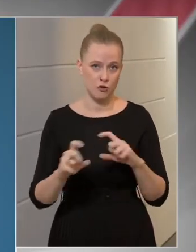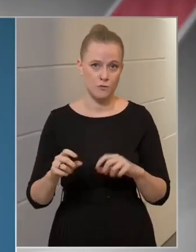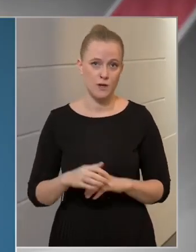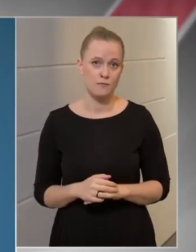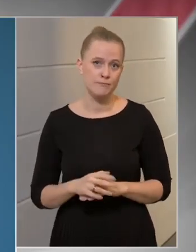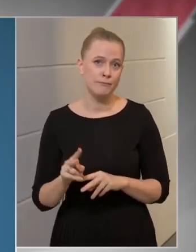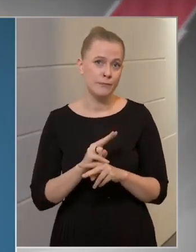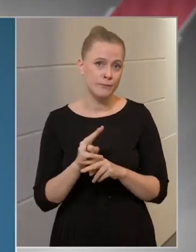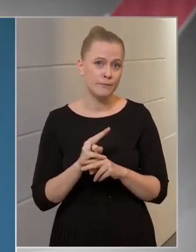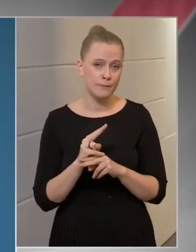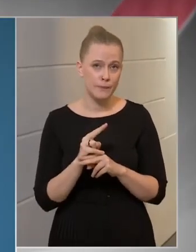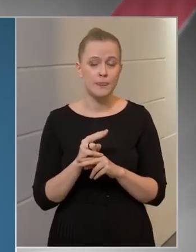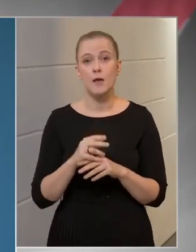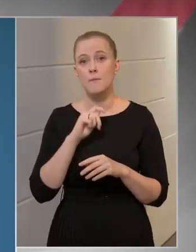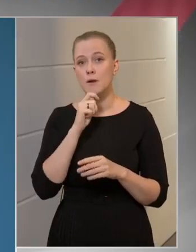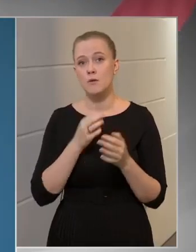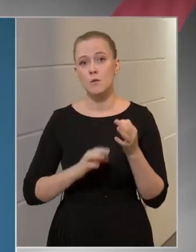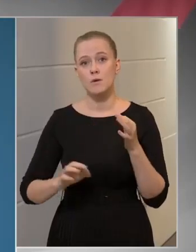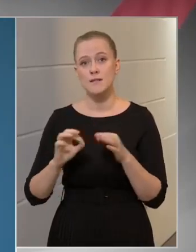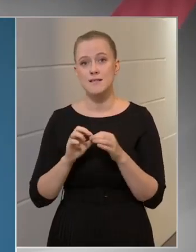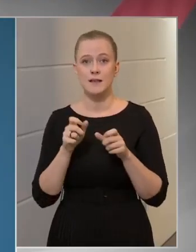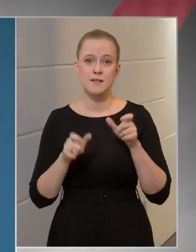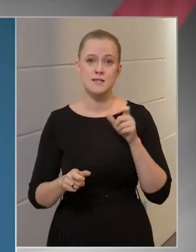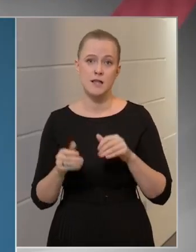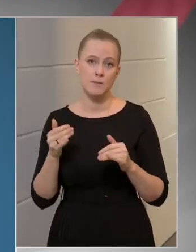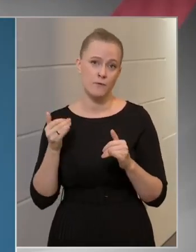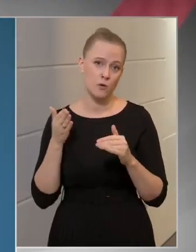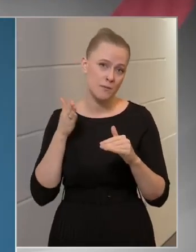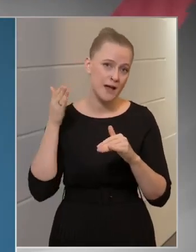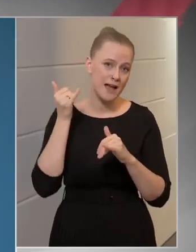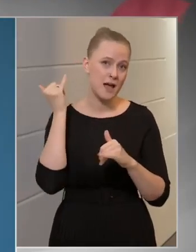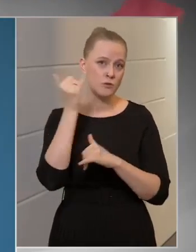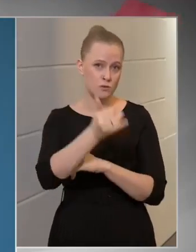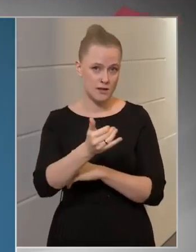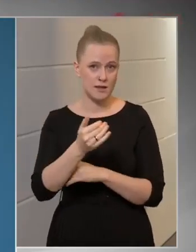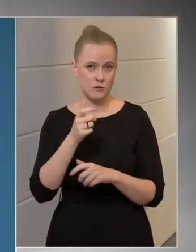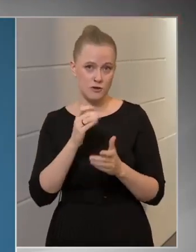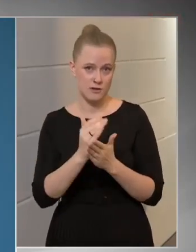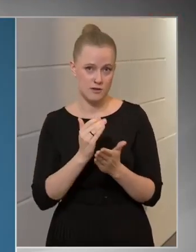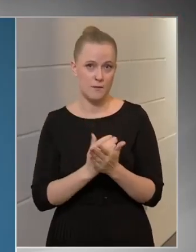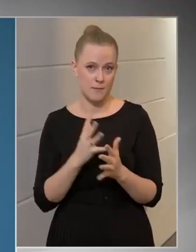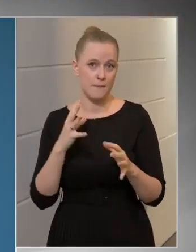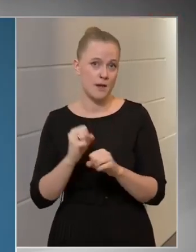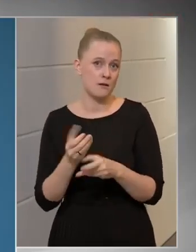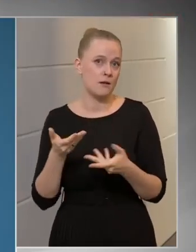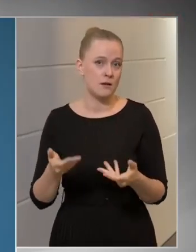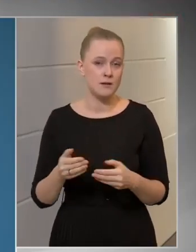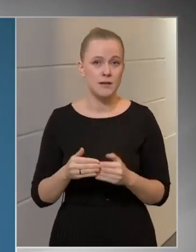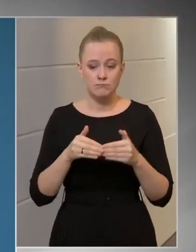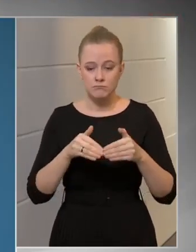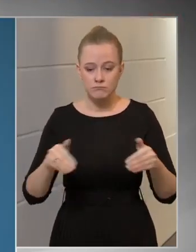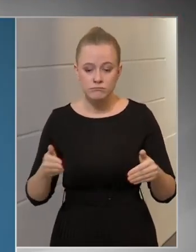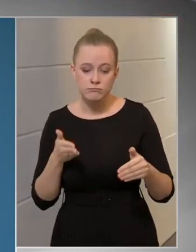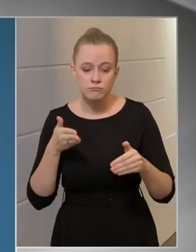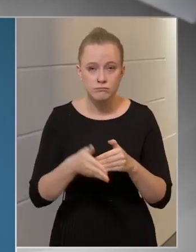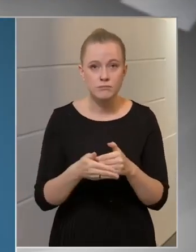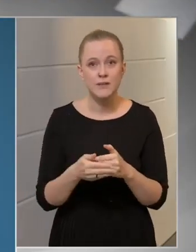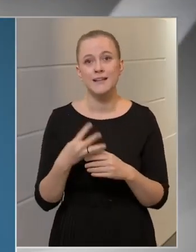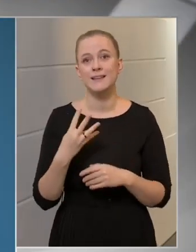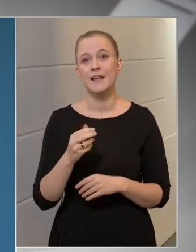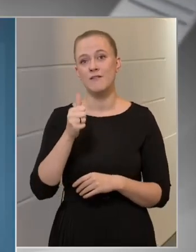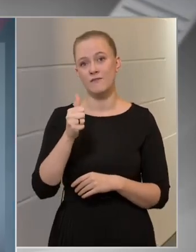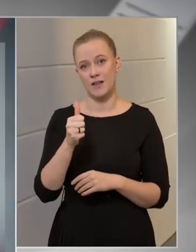Ellenőriztük továbbá Magyarországon személyforgalomban törnénő tranzitálási szabályok betartását is. A korridorokon a tegnapi napon 41